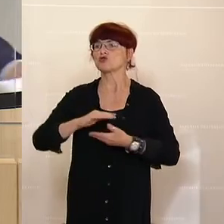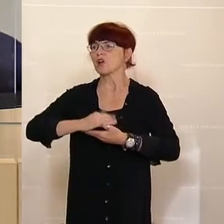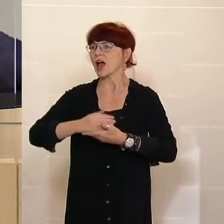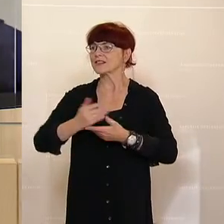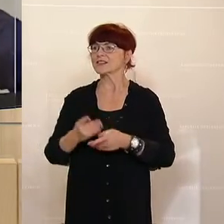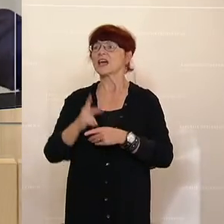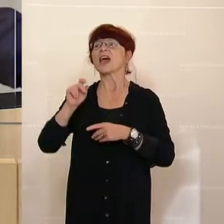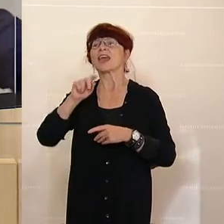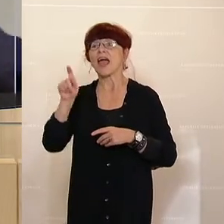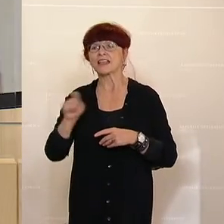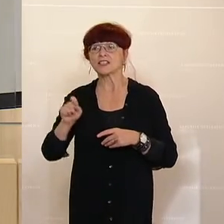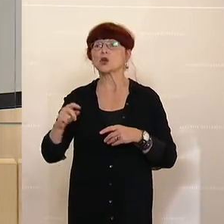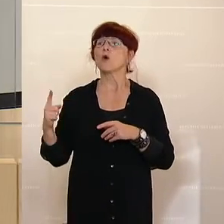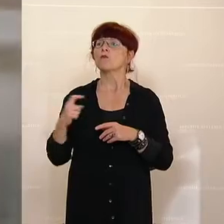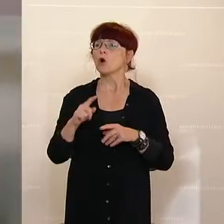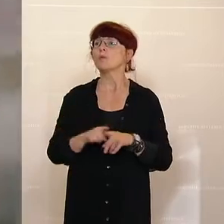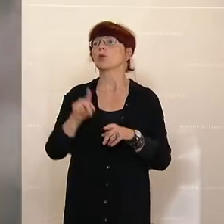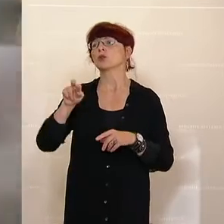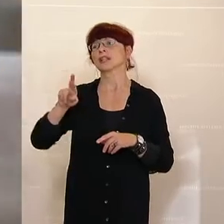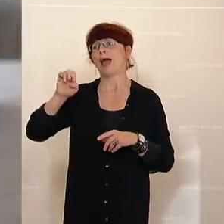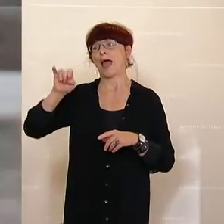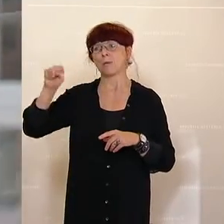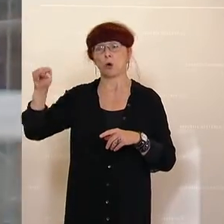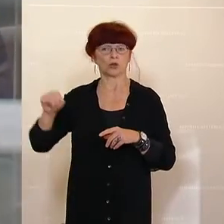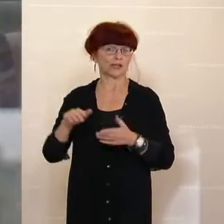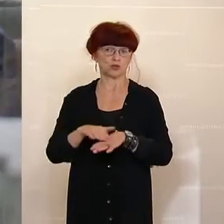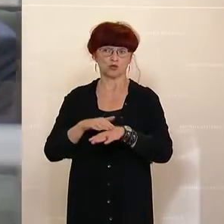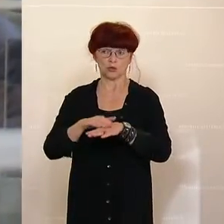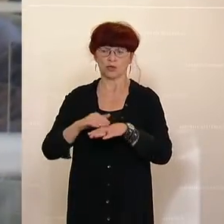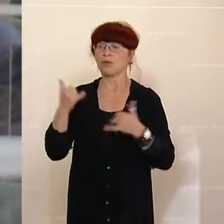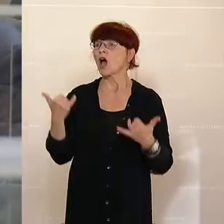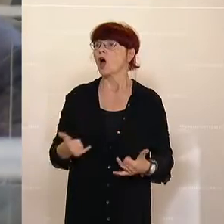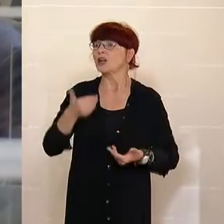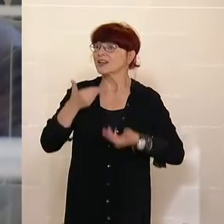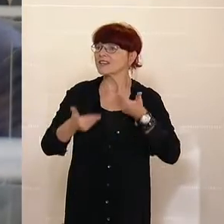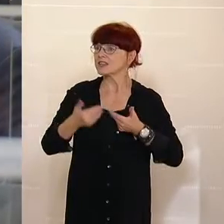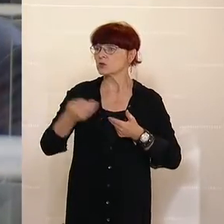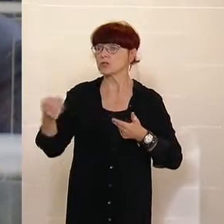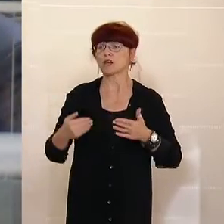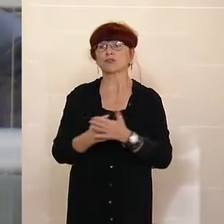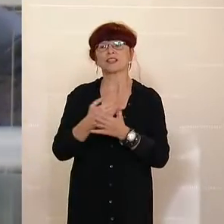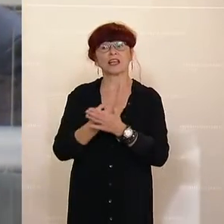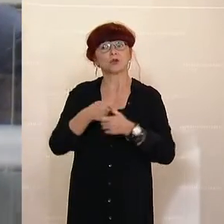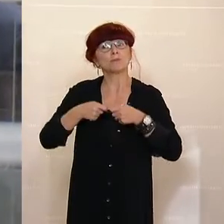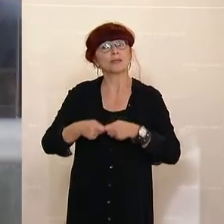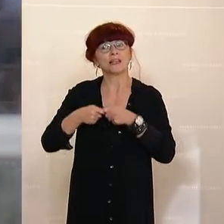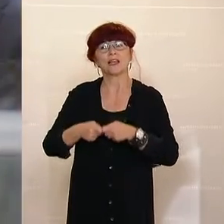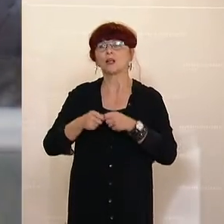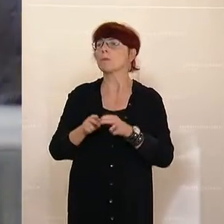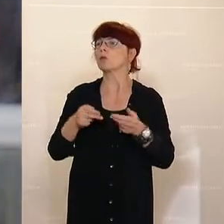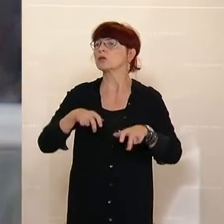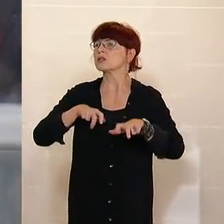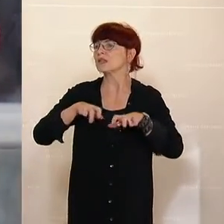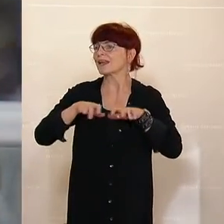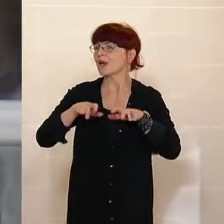Meine sehr geehrten Damen und Herren, Finanzminister Gernot Blüm wird in wenigen Minuten mit seiner Budget-Rede beginnen. Sie sehen ihn sitzen.